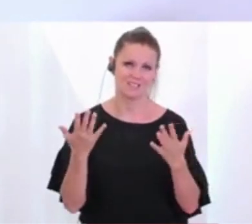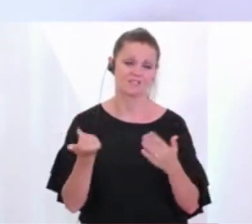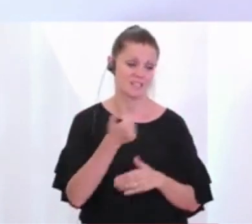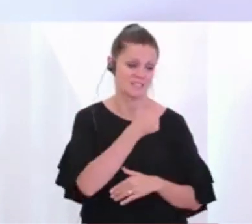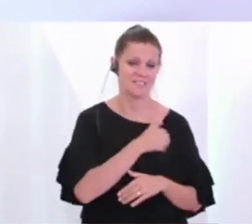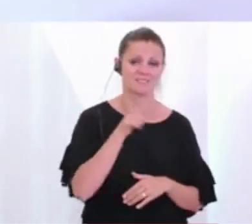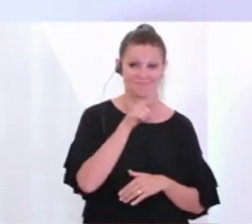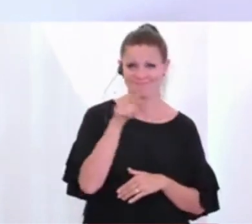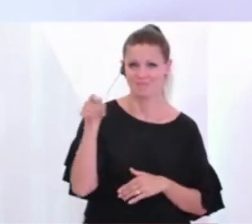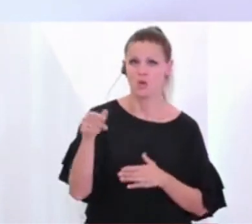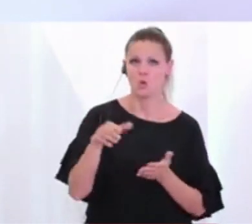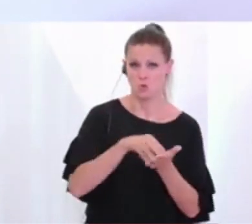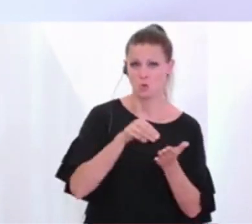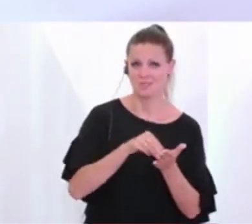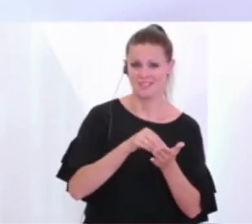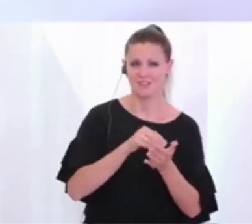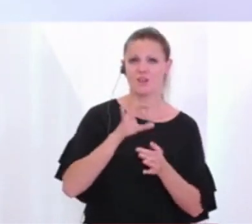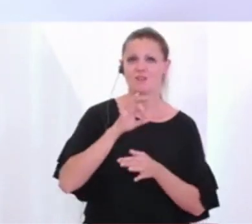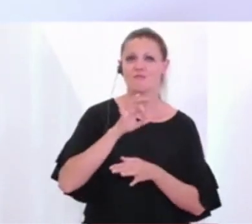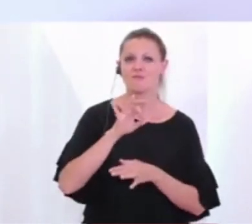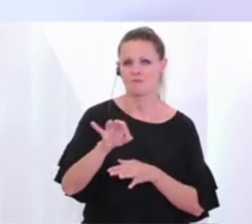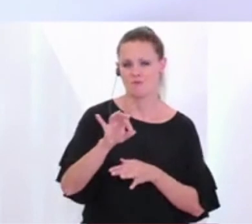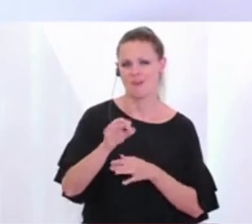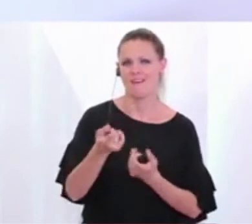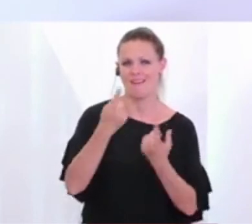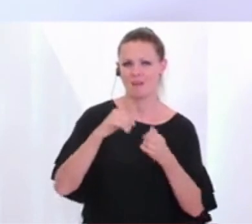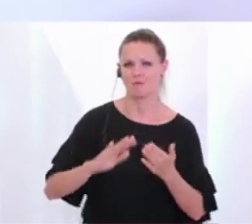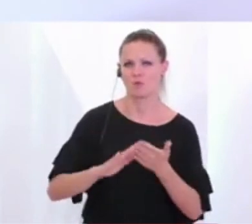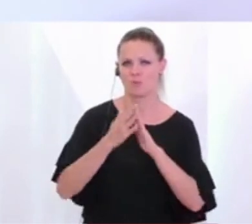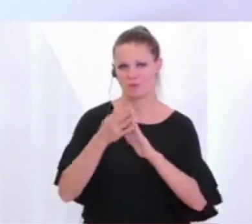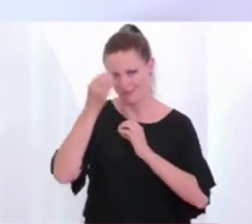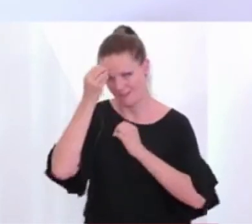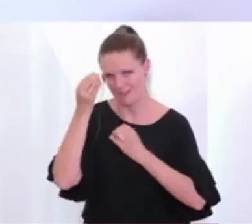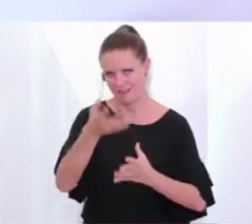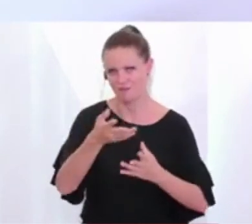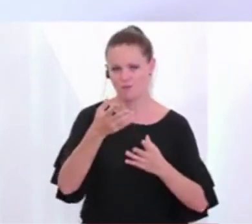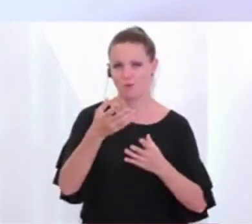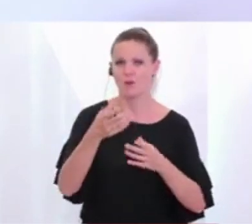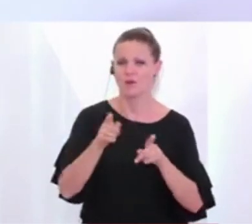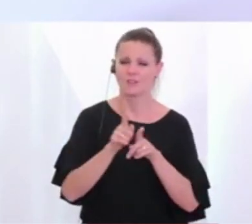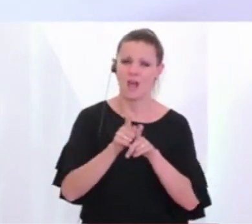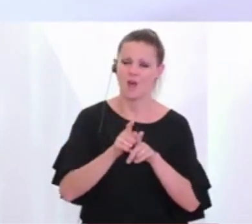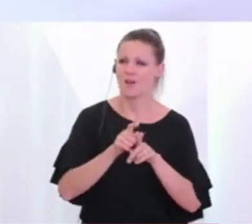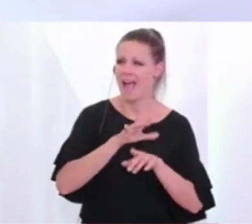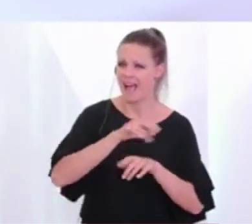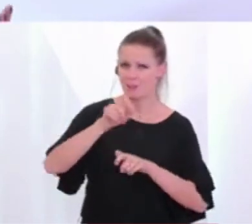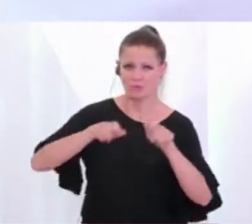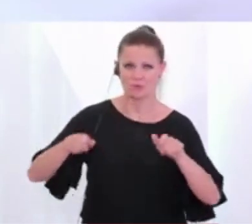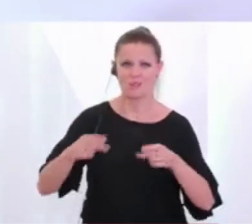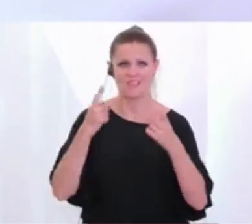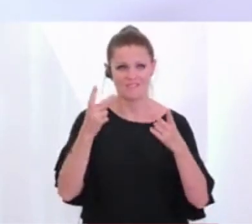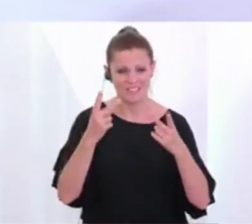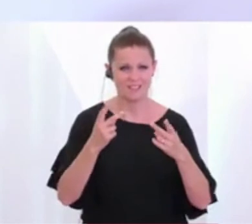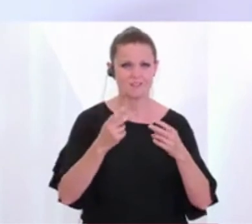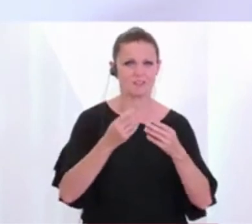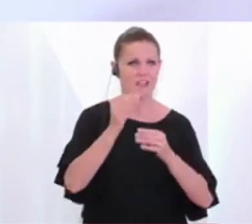diese Kanäle nutzen, damit wir die Menschen in den Herkunfts-Communities erreichen, aber einfach auch, dass wir mit allen Multiplikatoren und Multiplikatoren, mit den